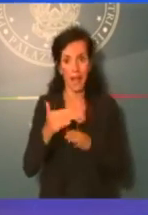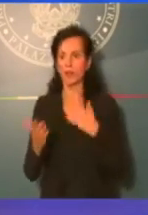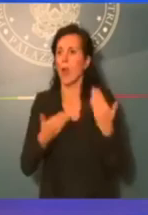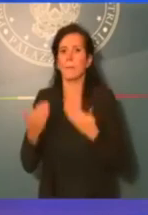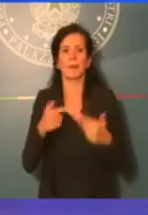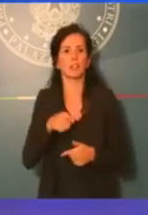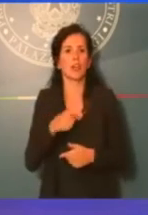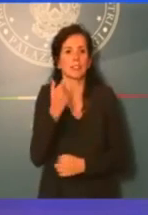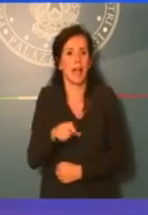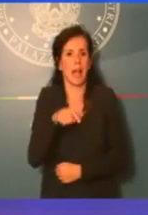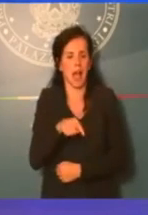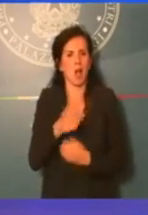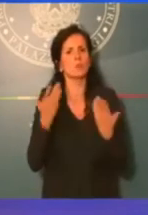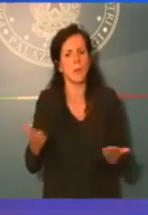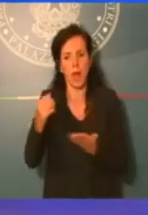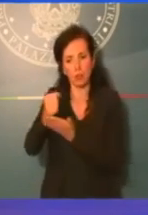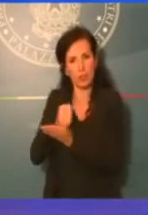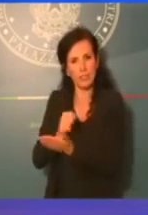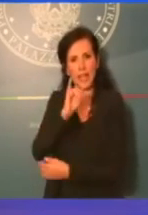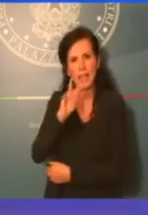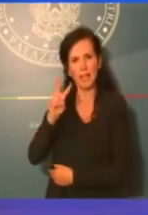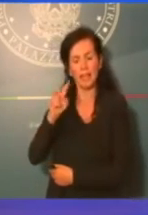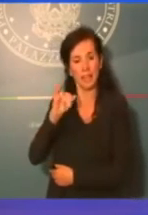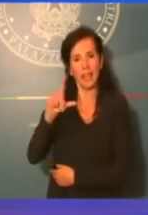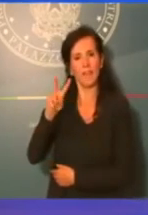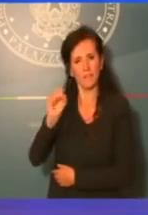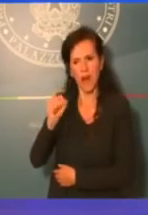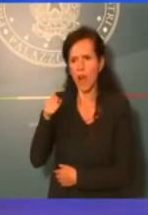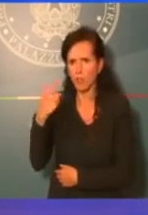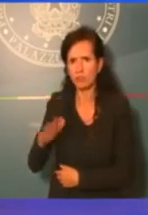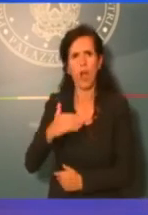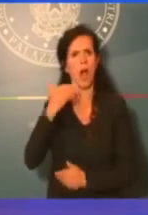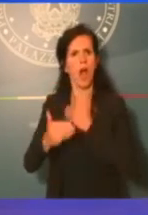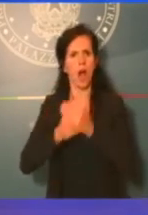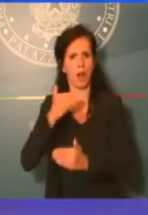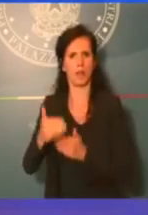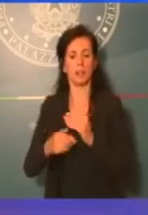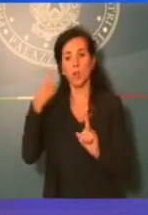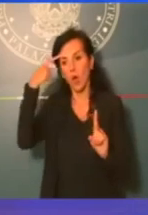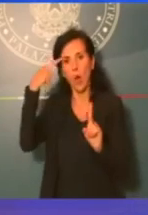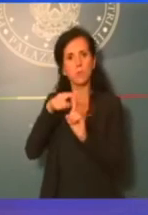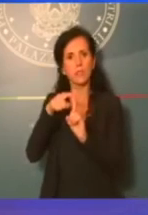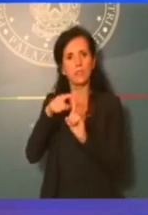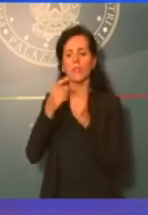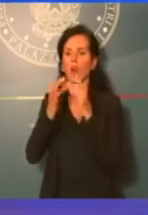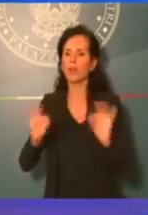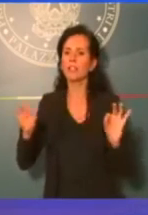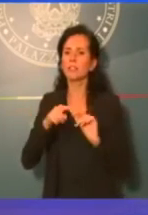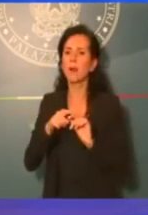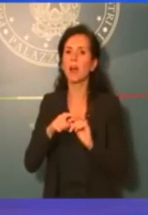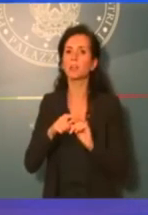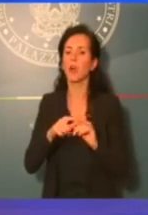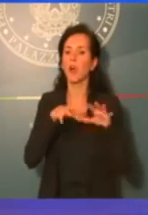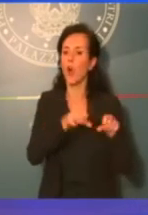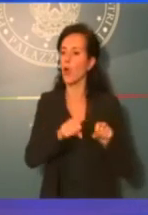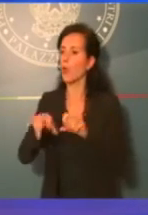ma il dossier ILVA sta andando avanti e sta andando avanti con obiettivo di rispettare il livello occupazionale, transizione